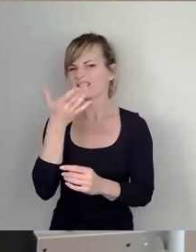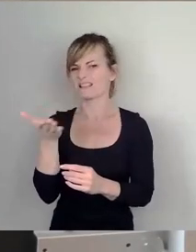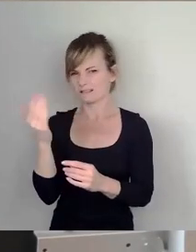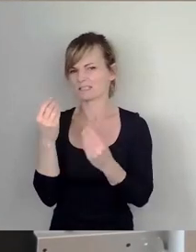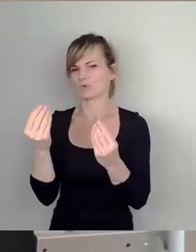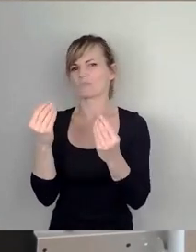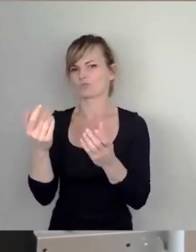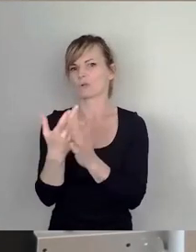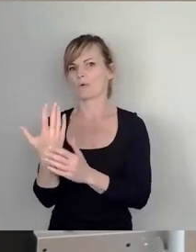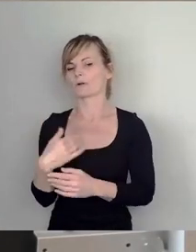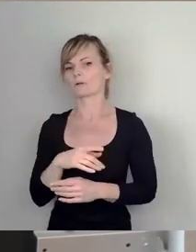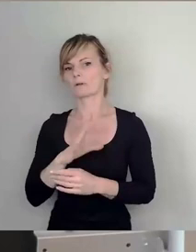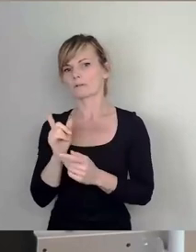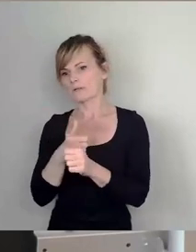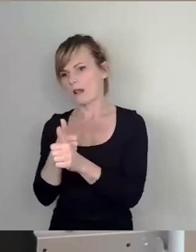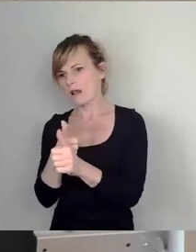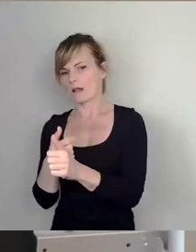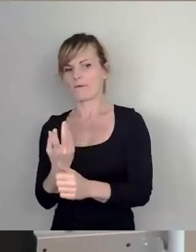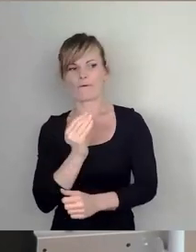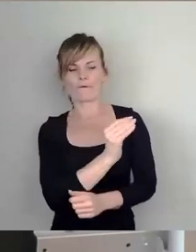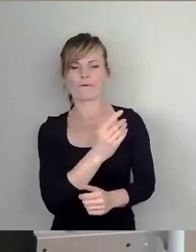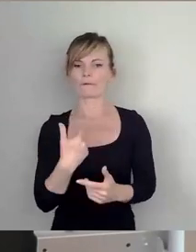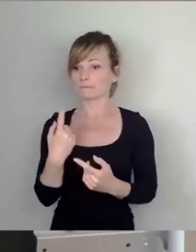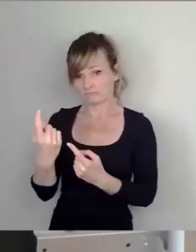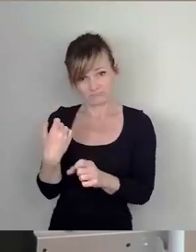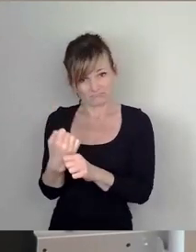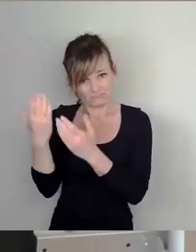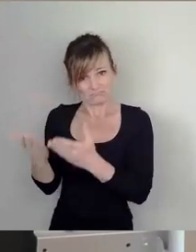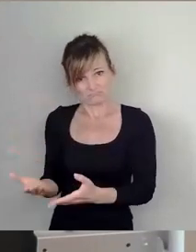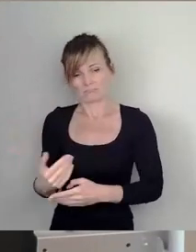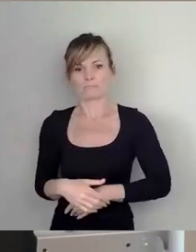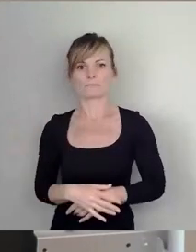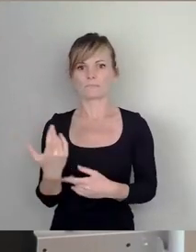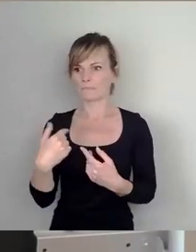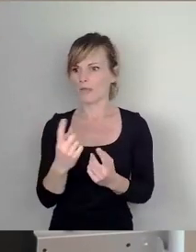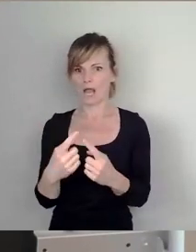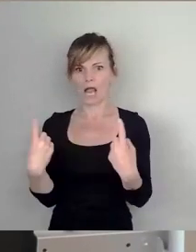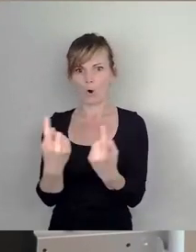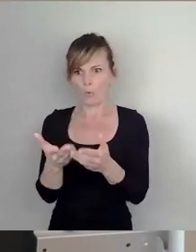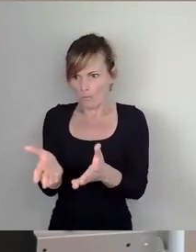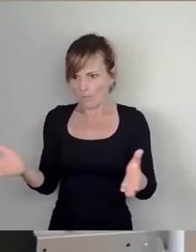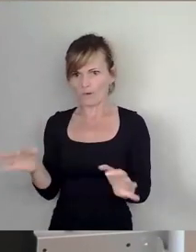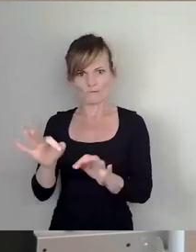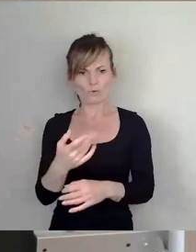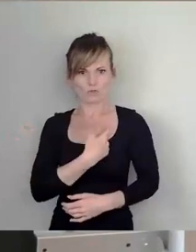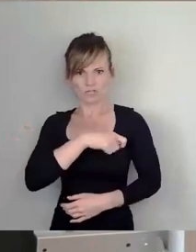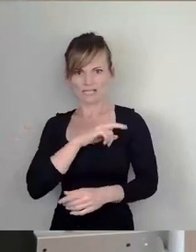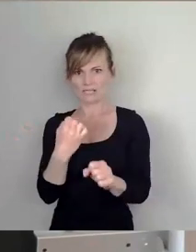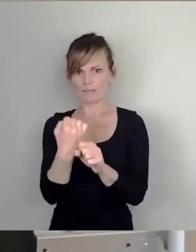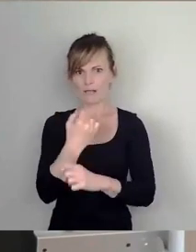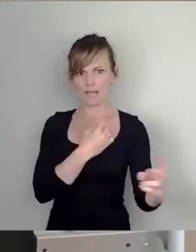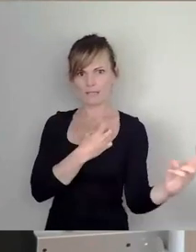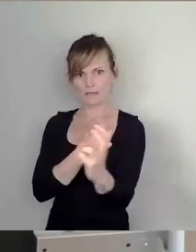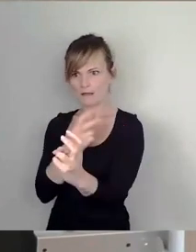geläufiger sind, hat sie agiert. Sie hat Treffräume zur Verfügung gestellt für Stasi-Mitarbeiter, die sich mit ihren